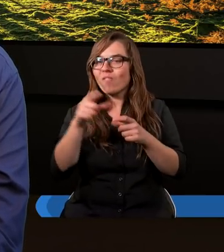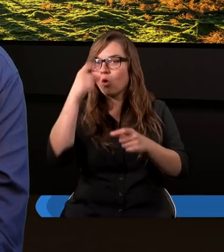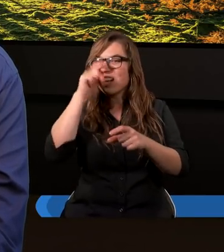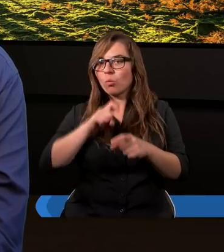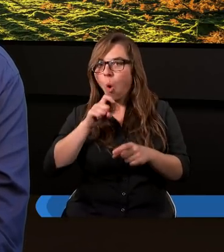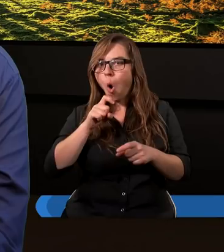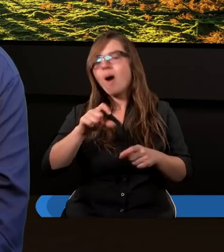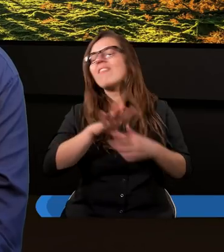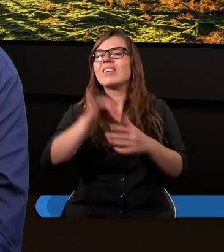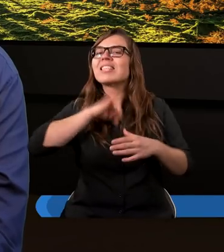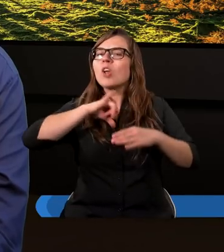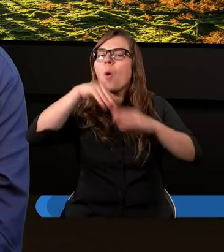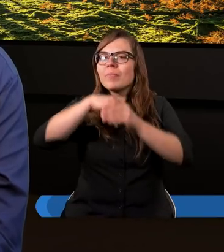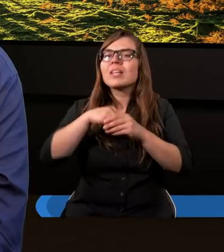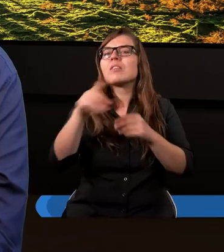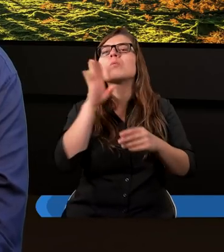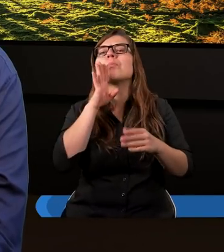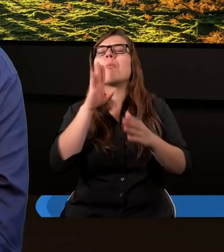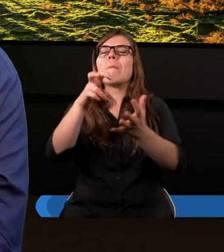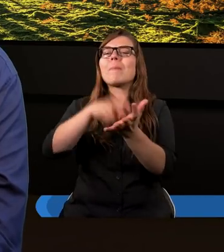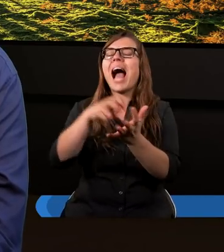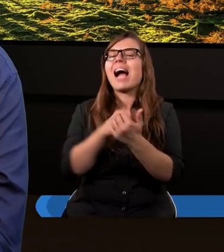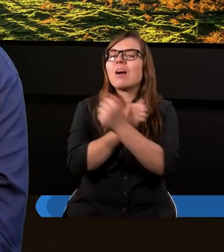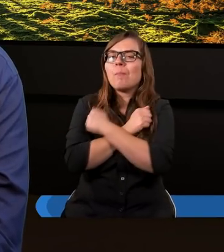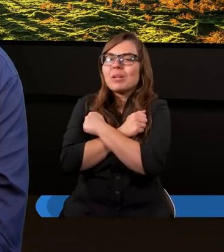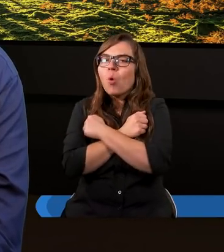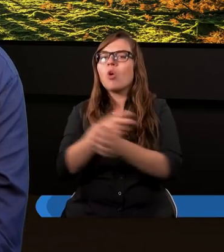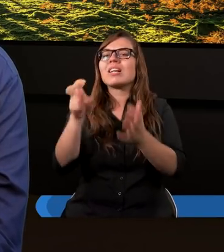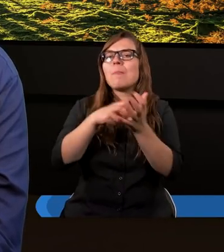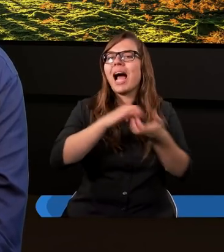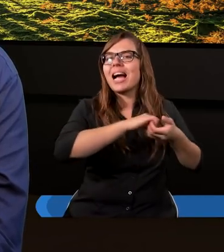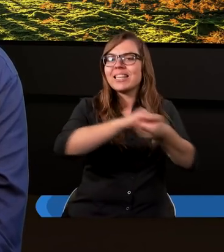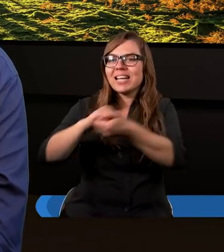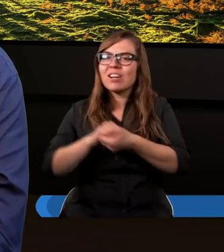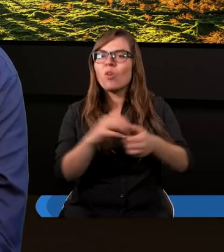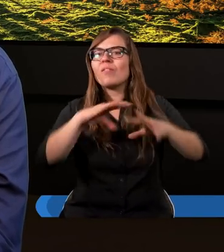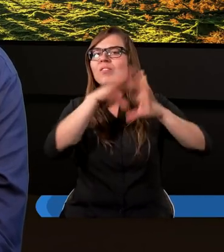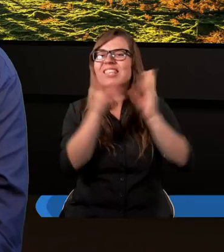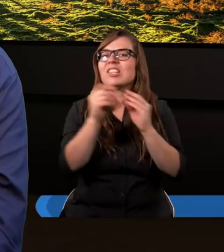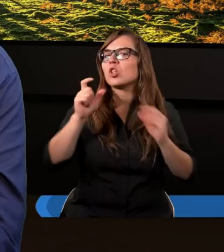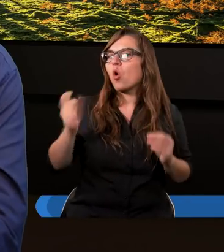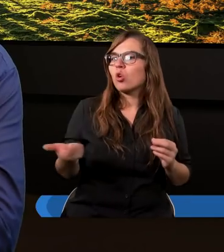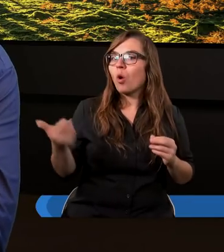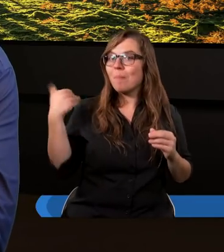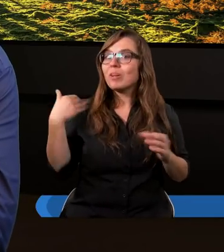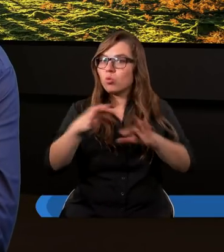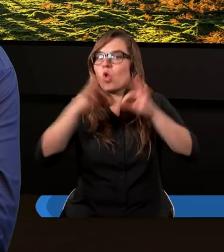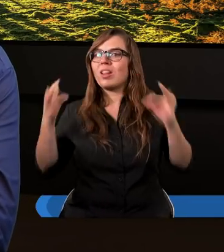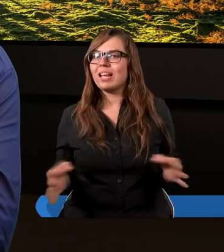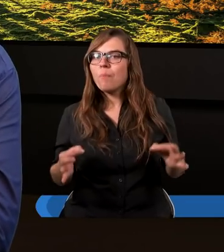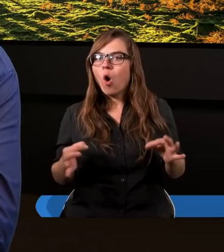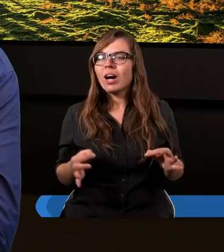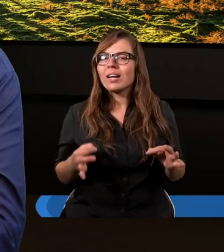jest też brakiem miłości, brakiem jedności. Czyli wszystko, co było do tej pory